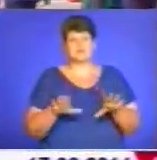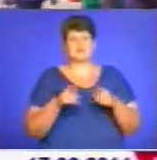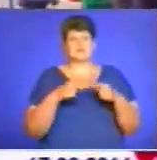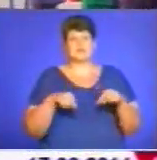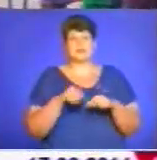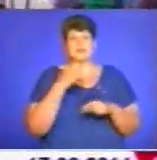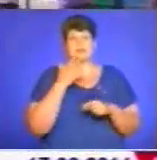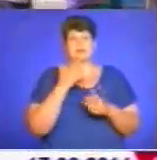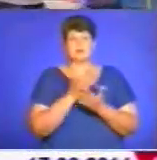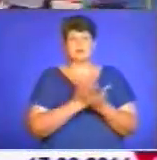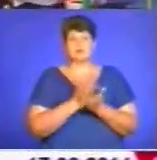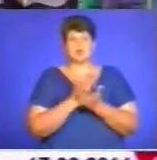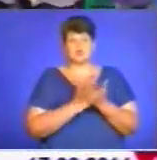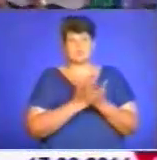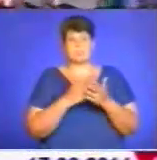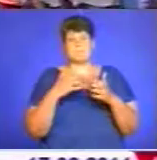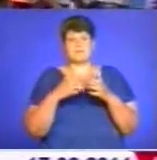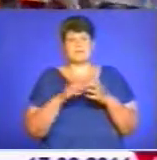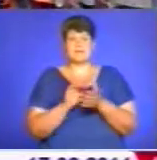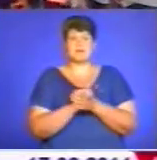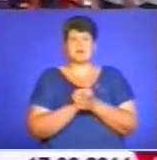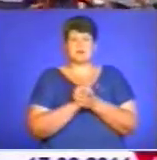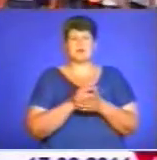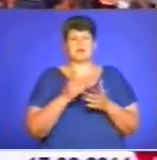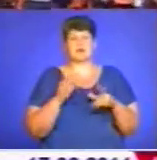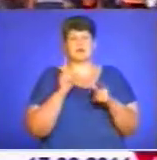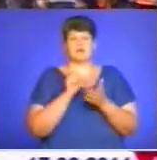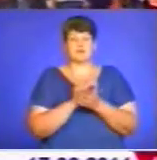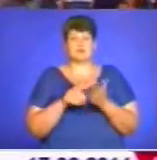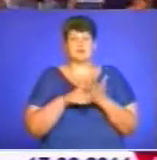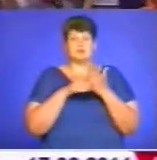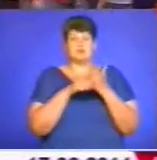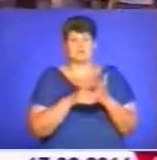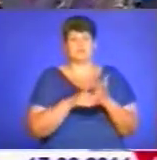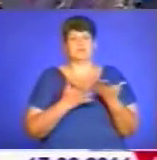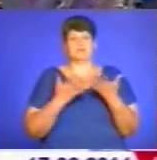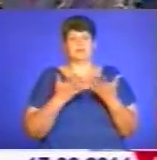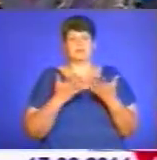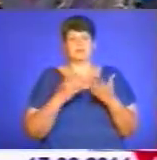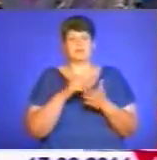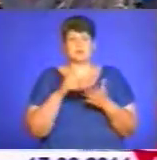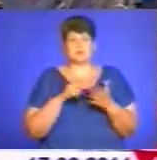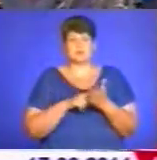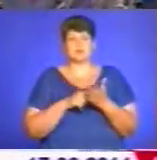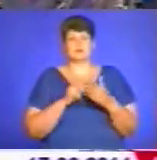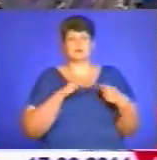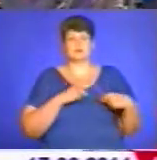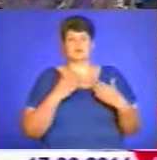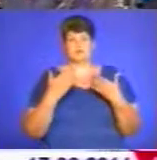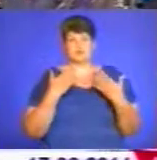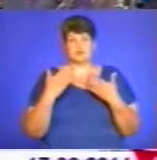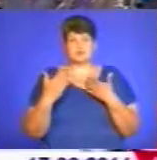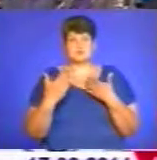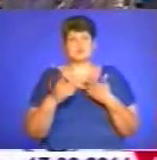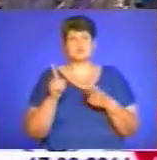посередництва і примирення в області, яка покликана сприяти у питаннях трудових відносин. Заборонюсь по заробітній платі – то є порушення.